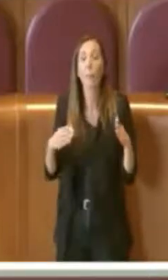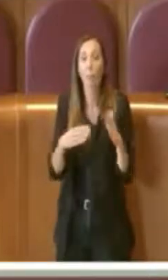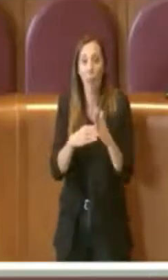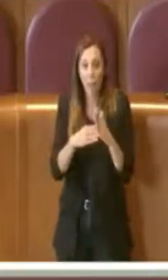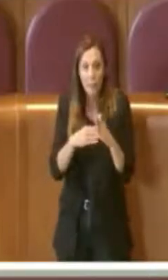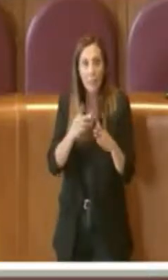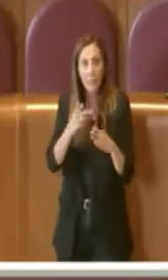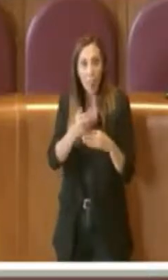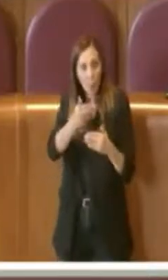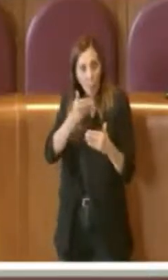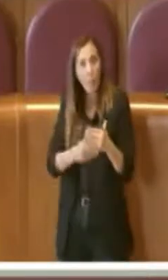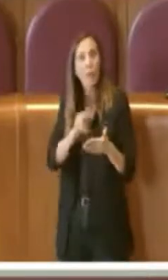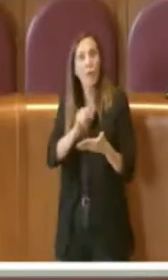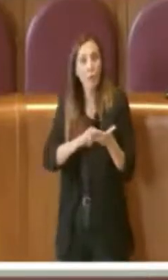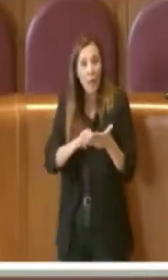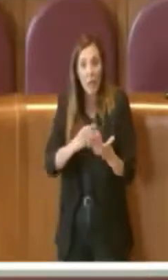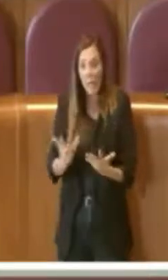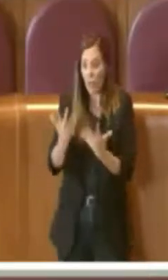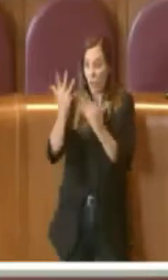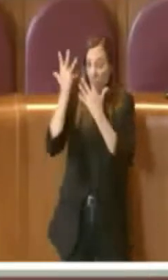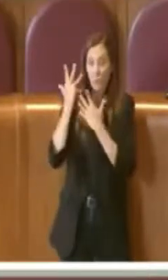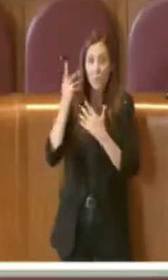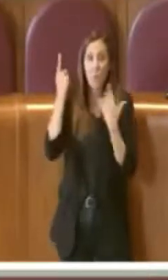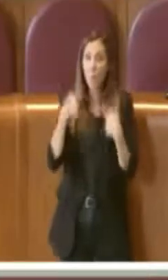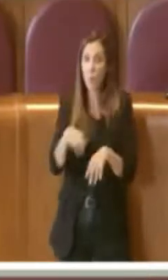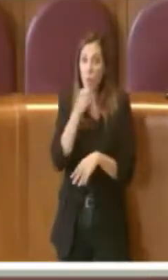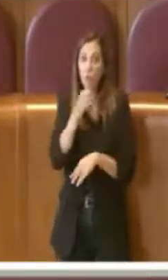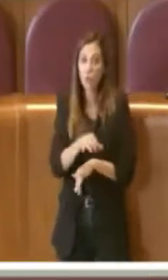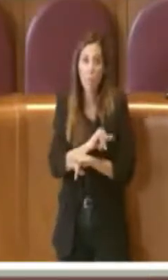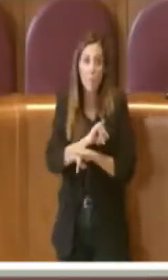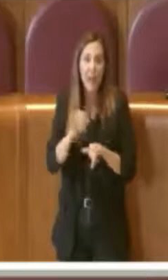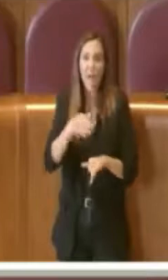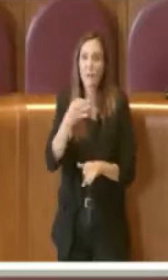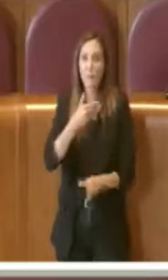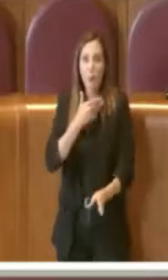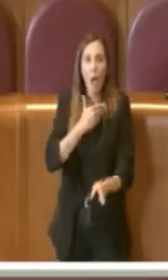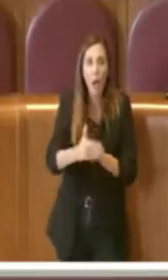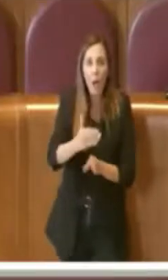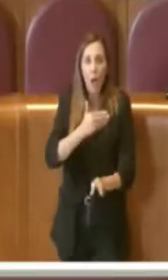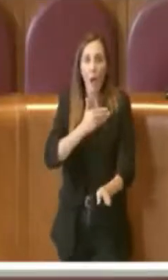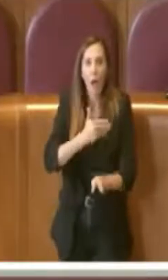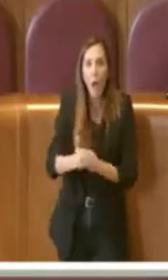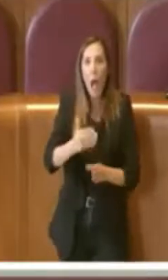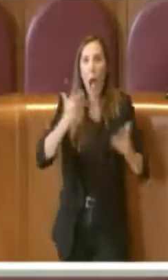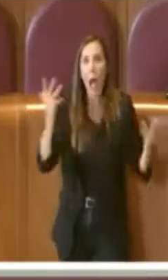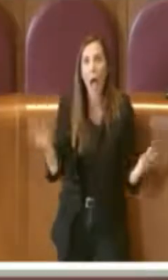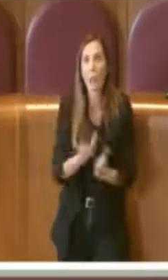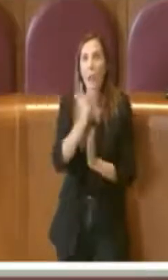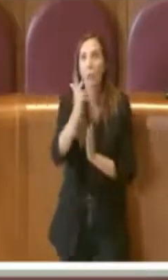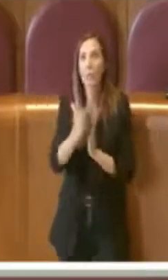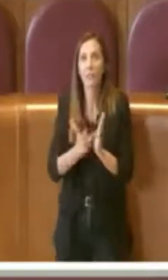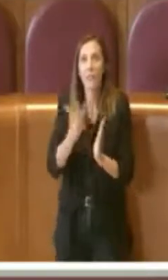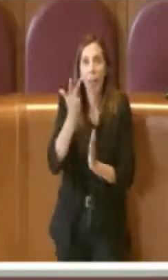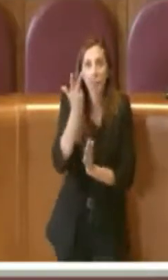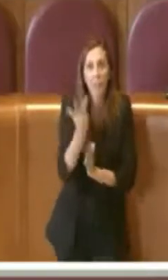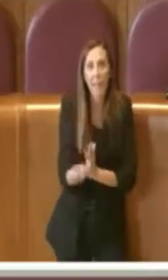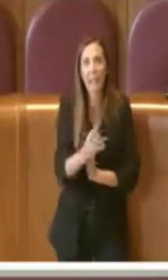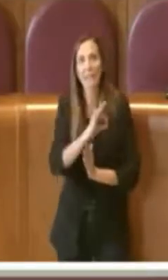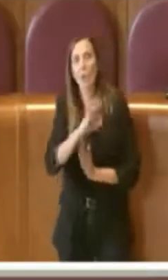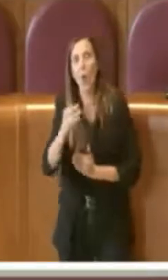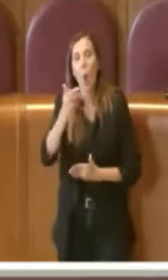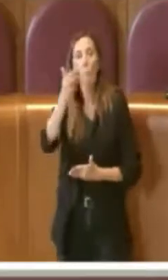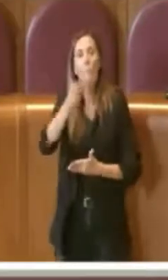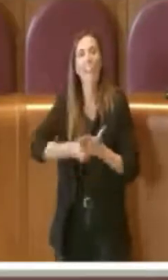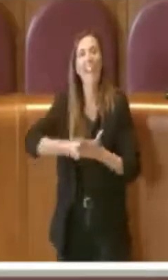questo non era mai accaduto, sempre con ritardi di almeno minimo tre mesi. Alcune volte il preventivo